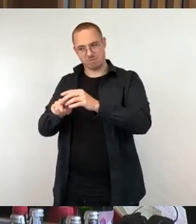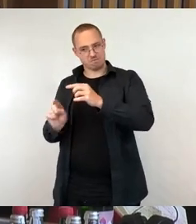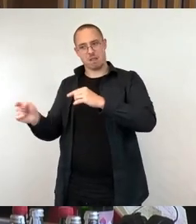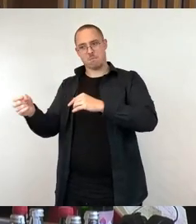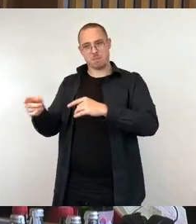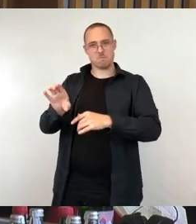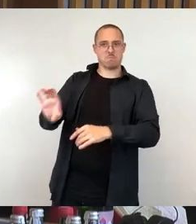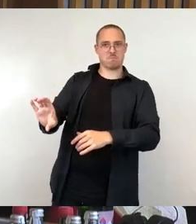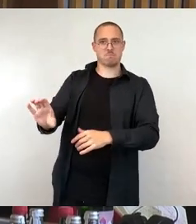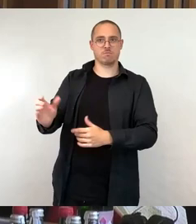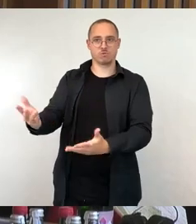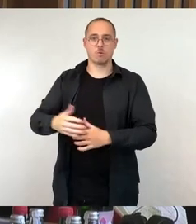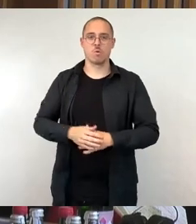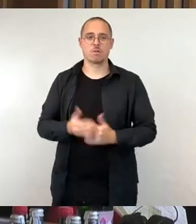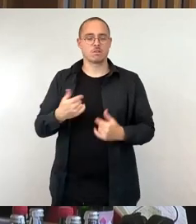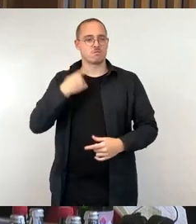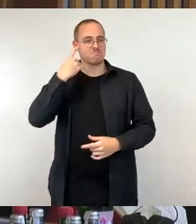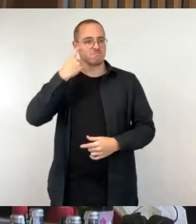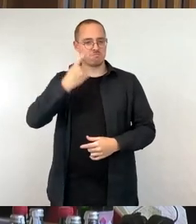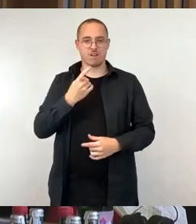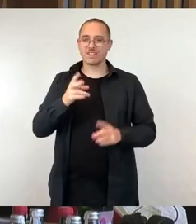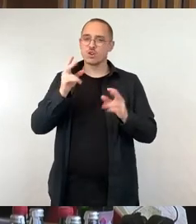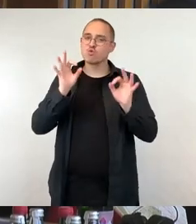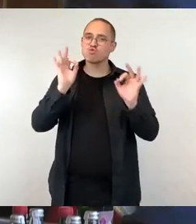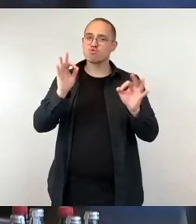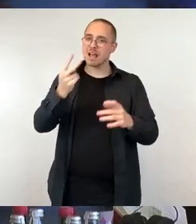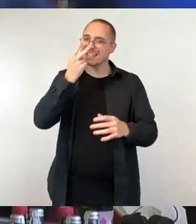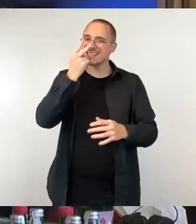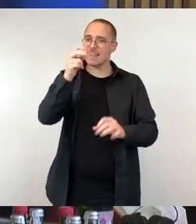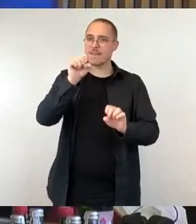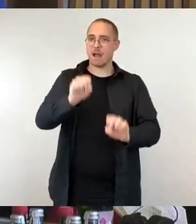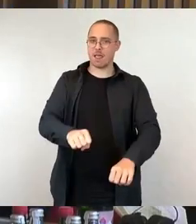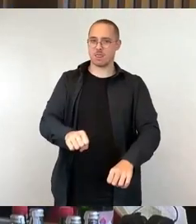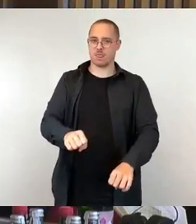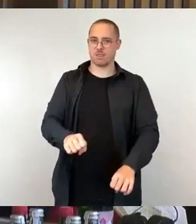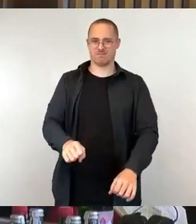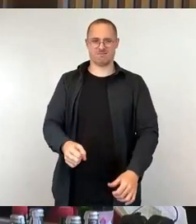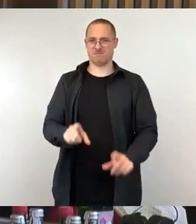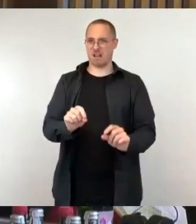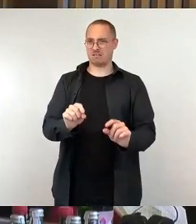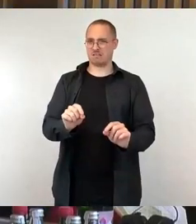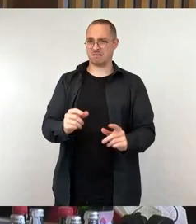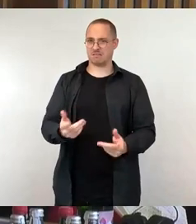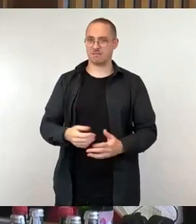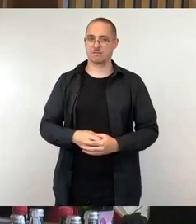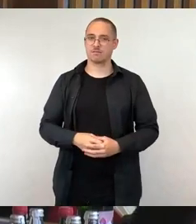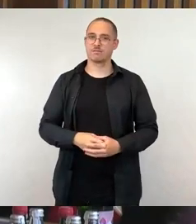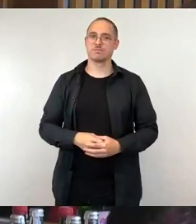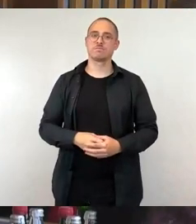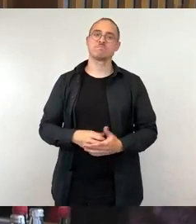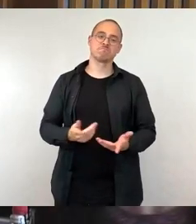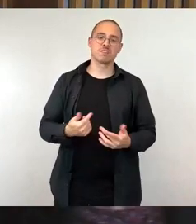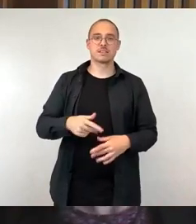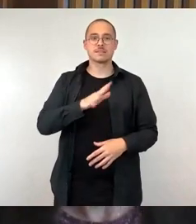Beschlusskontrolle heißt es, dass der Beteiligungsprozess abgelehnt werde, weil der Sachsenplatz eine historische Bedeutung besitze, die sich aus dem